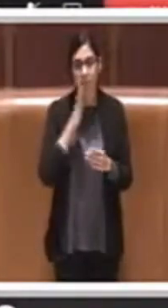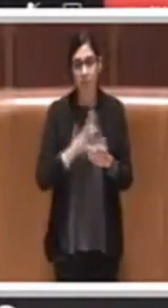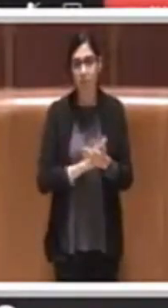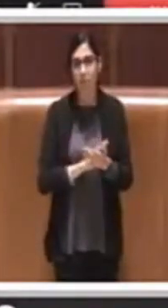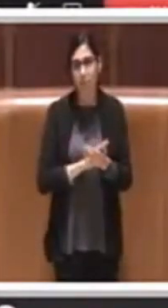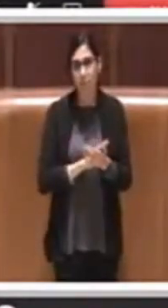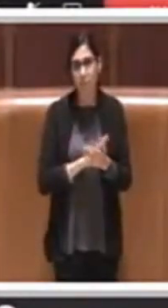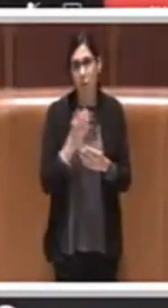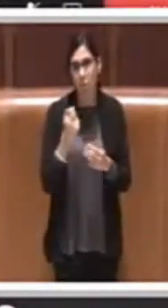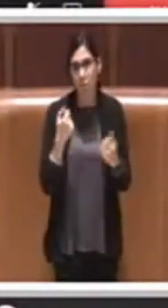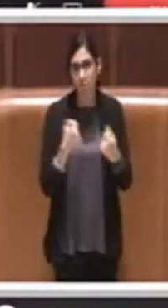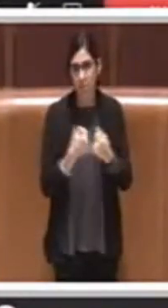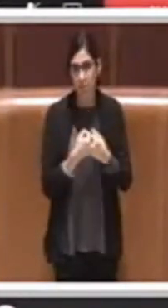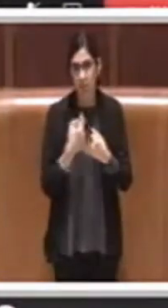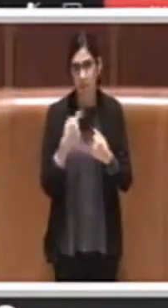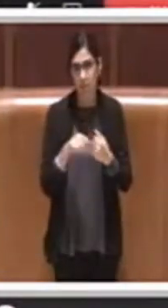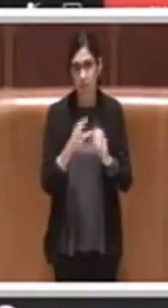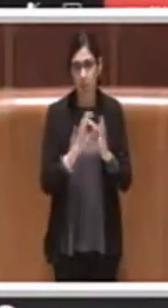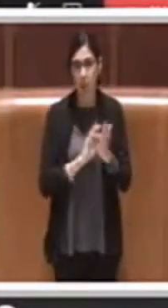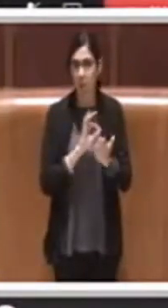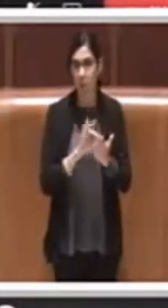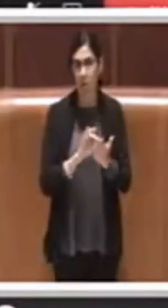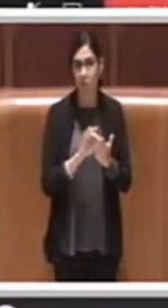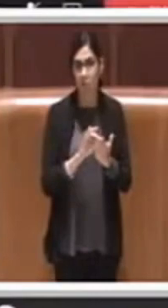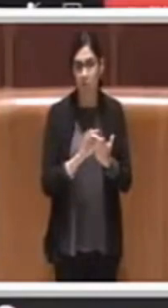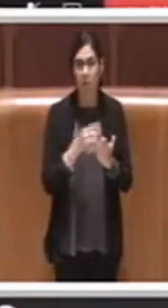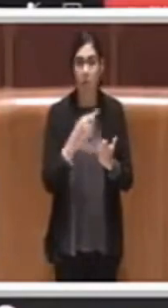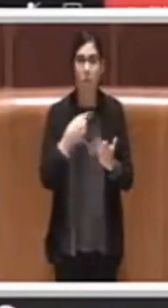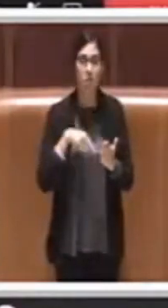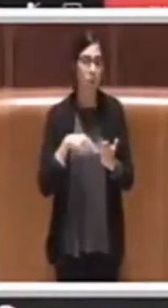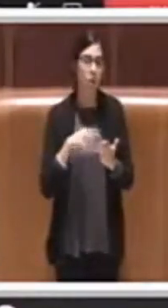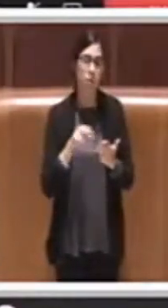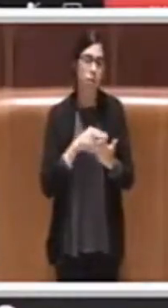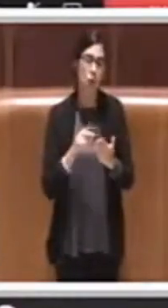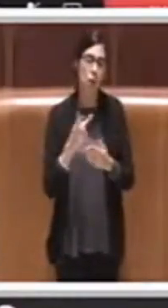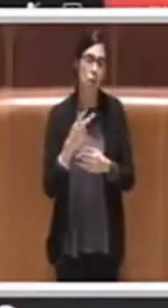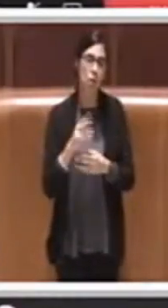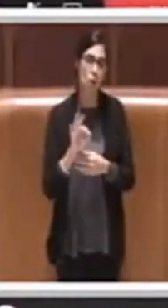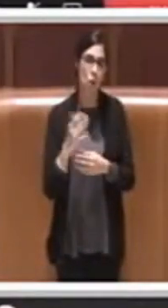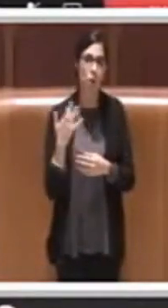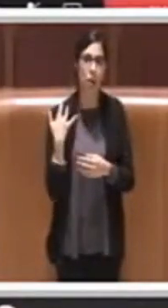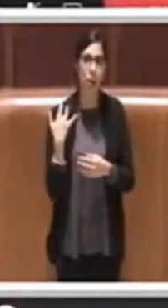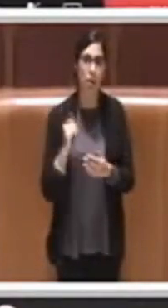controsenso questo ordine del giorno. Noi lo voteremo convintamente no. Grazie.